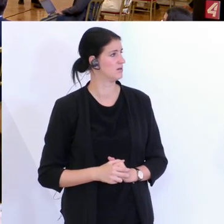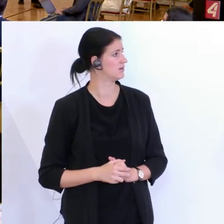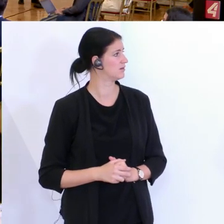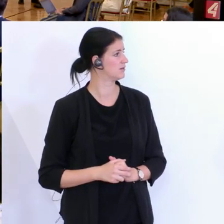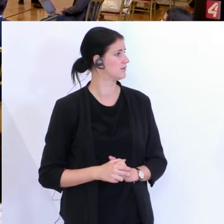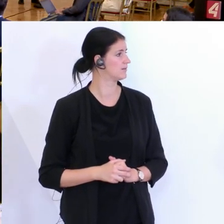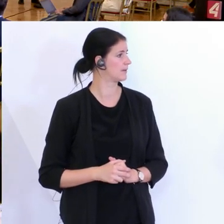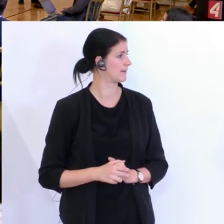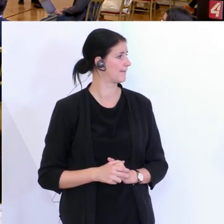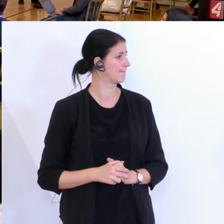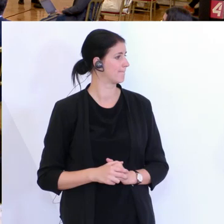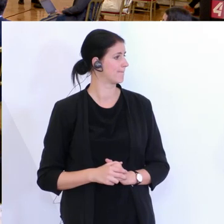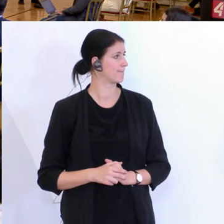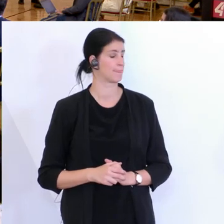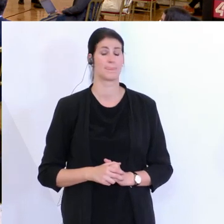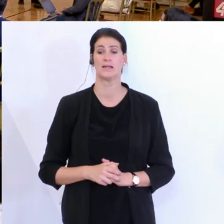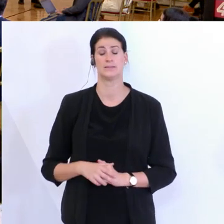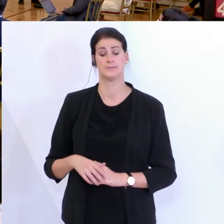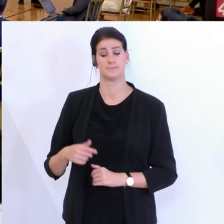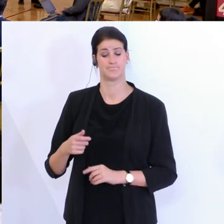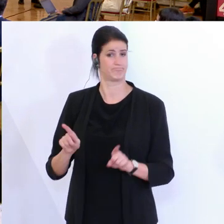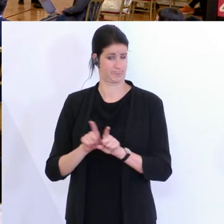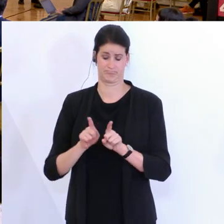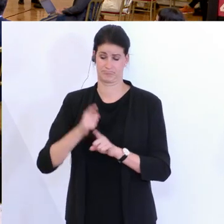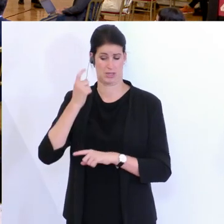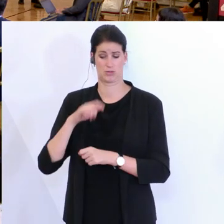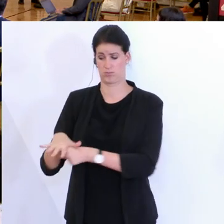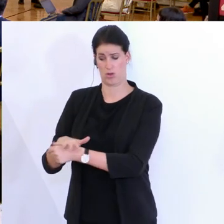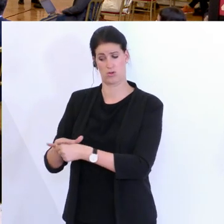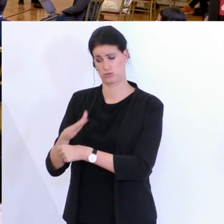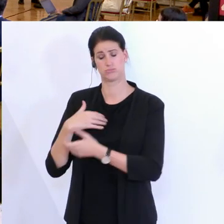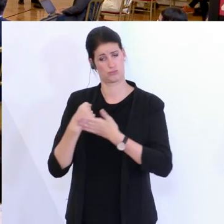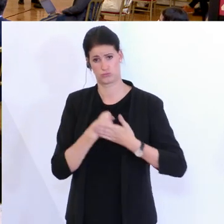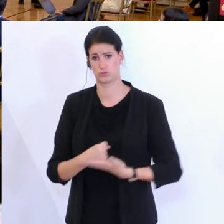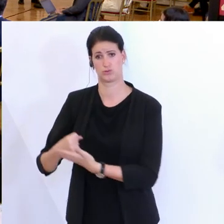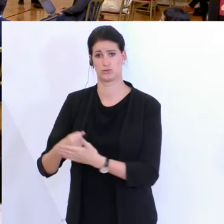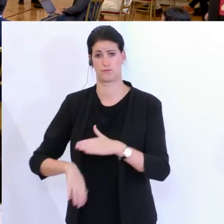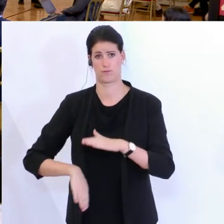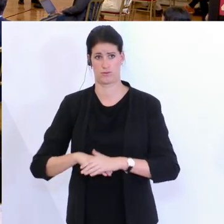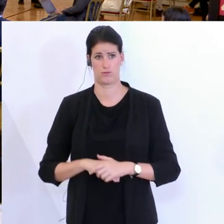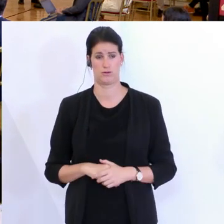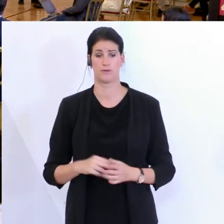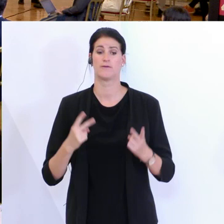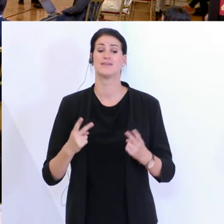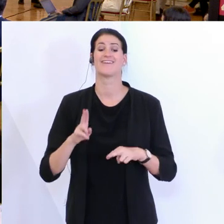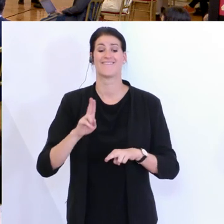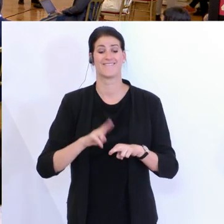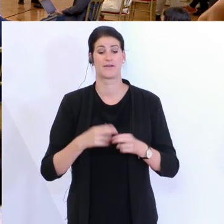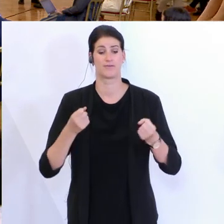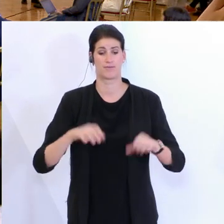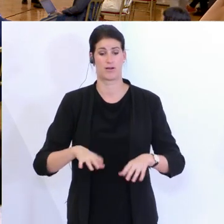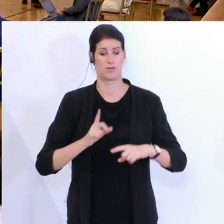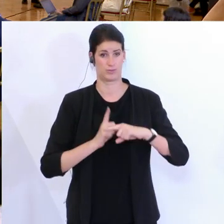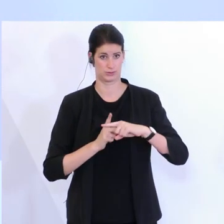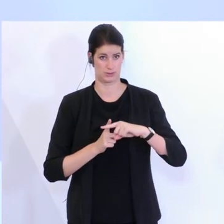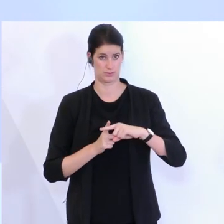Also die Branche hat da meine vollste Unterstützung. Es ist natürlich wichtig, wenn ein positiver Fall auftritt, dass man so